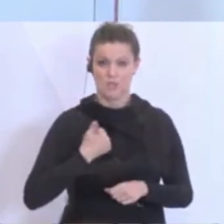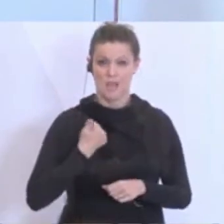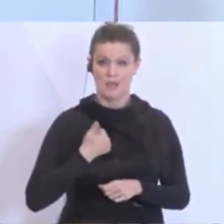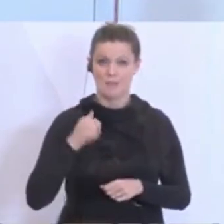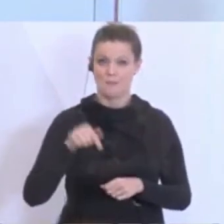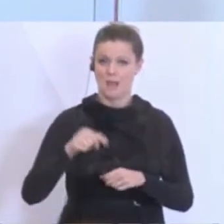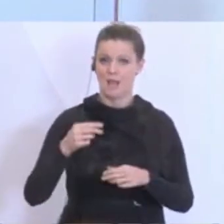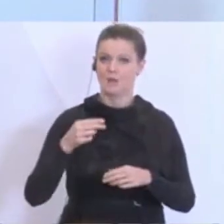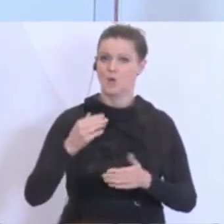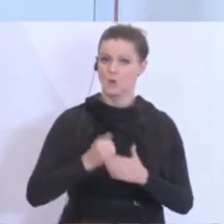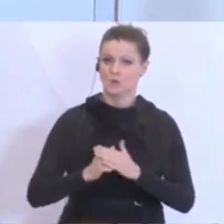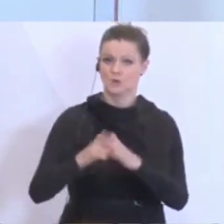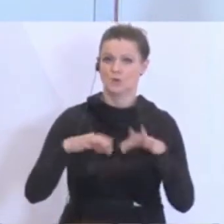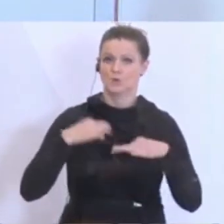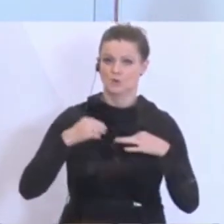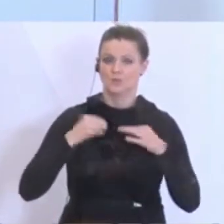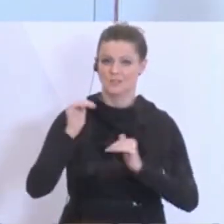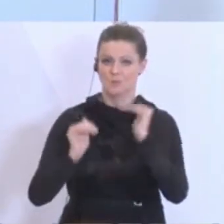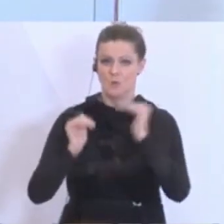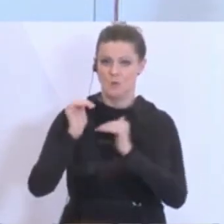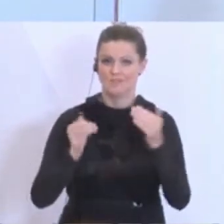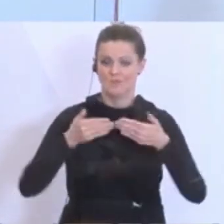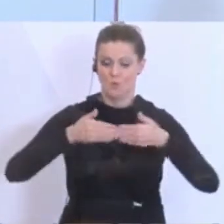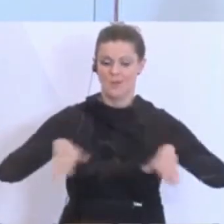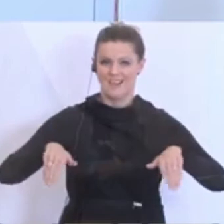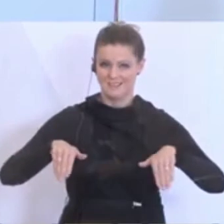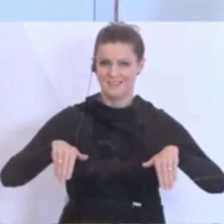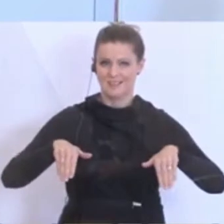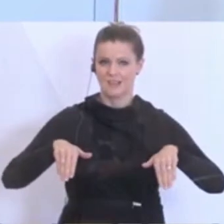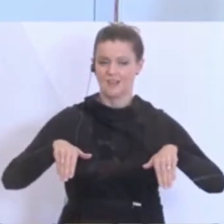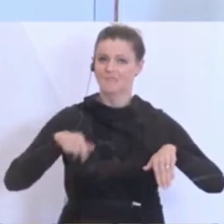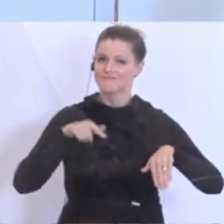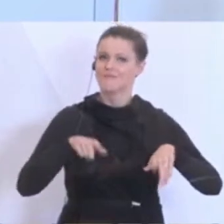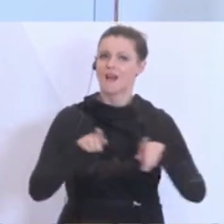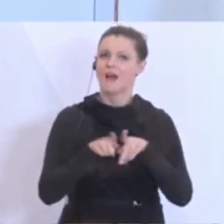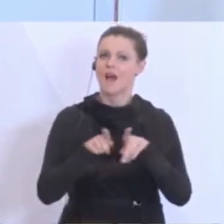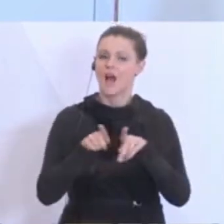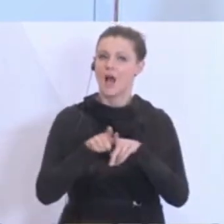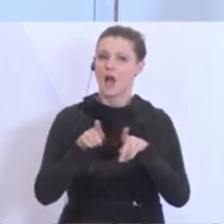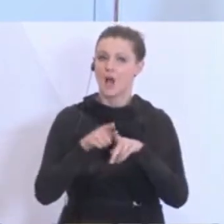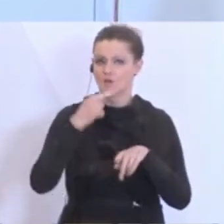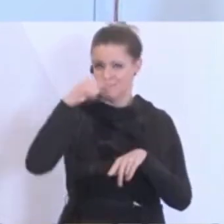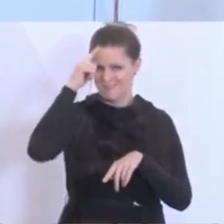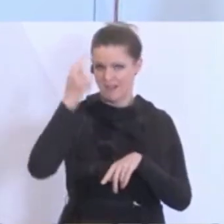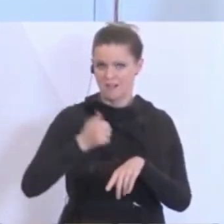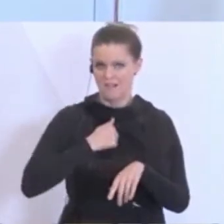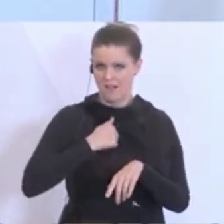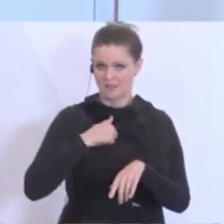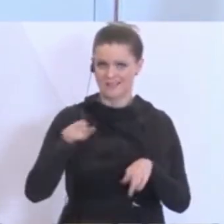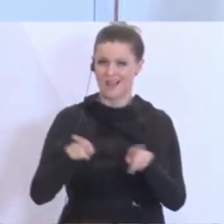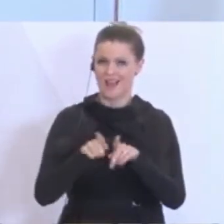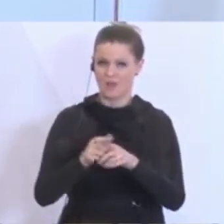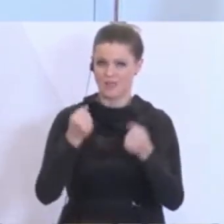Gesundheitsbehörden an den Grenzübergängen, auch den Betrieb des Klinikums Graz und auch bei